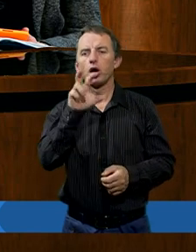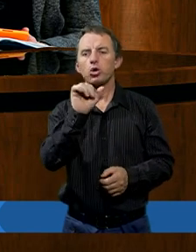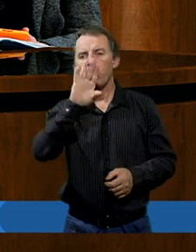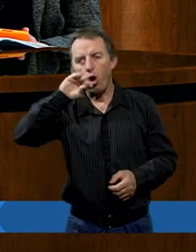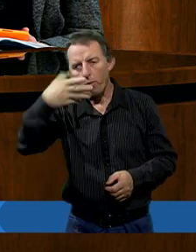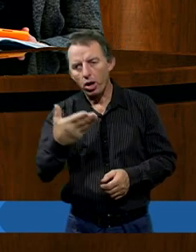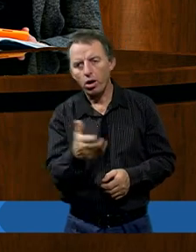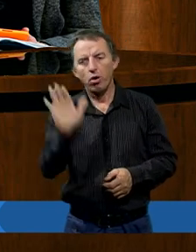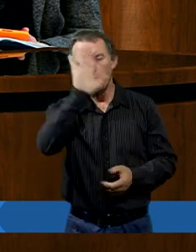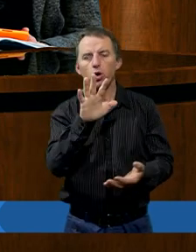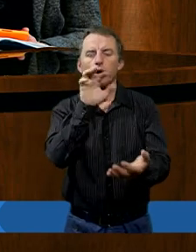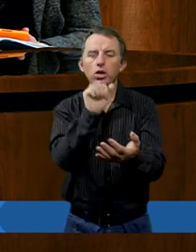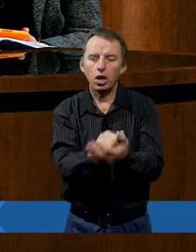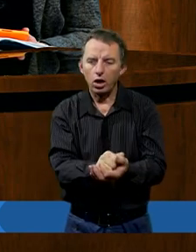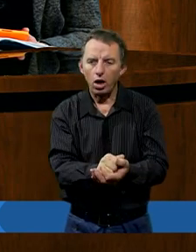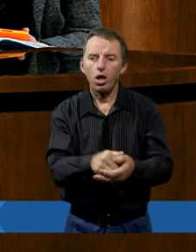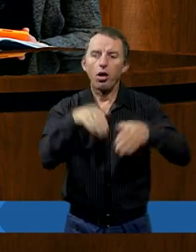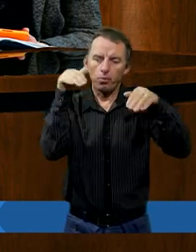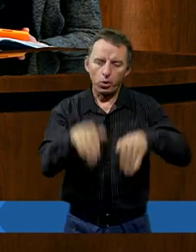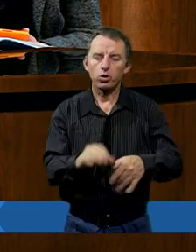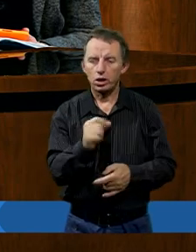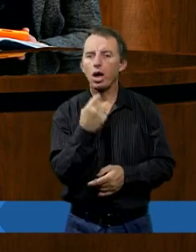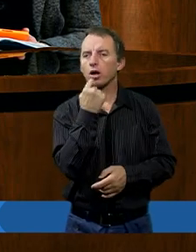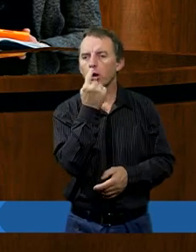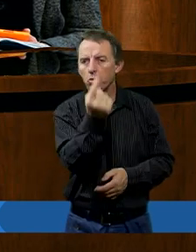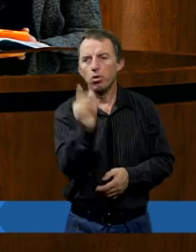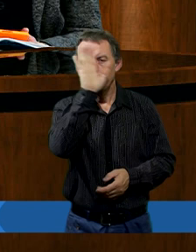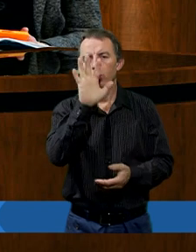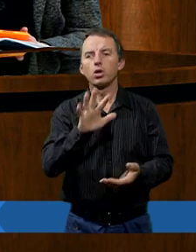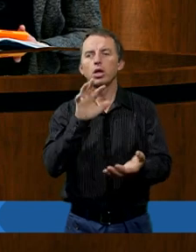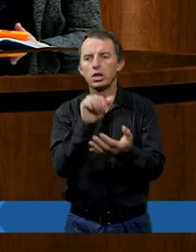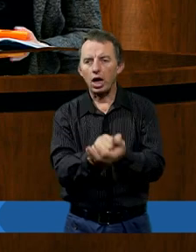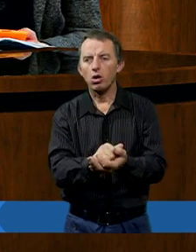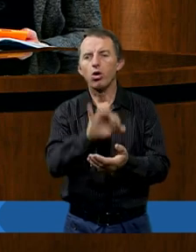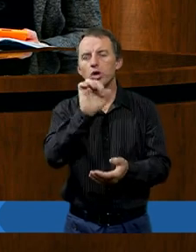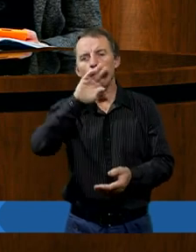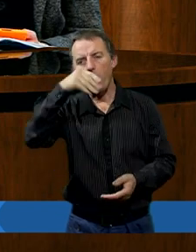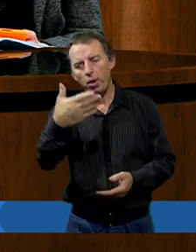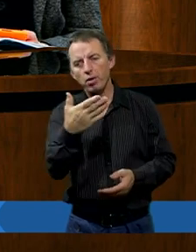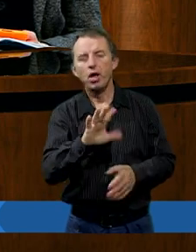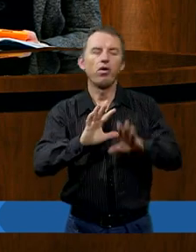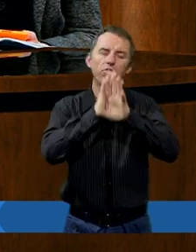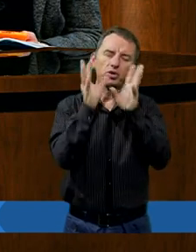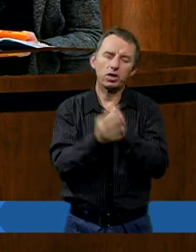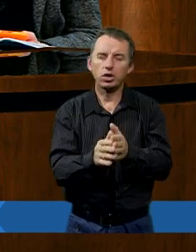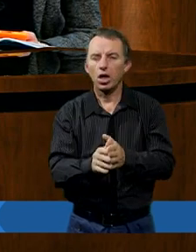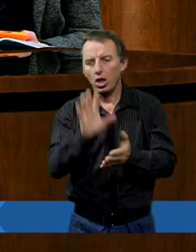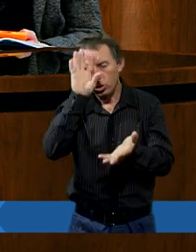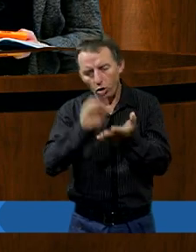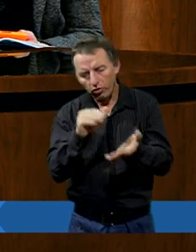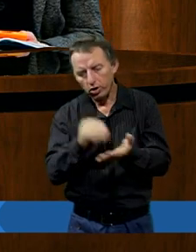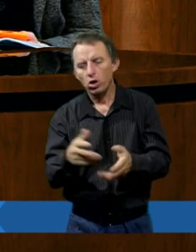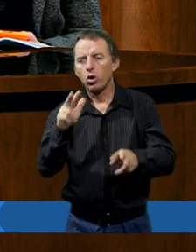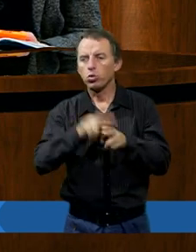Hiobem Bóg się zajął, o ile można tak powiedzieć, że Hiobem Bóg się zajął? Po tych wszystkich doświadczeniach, jakie Hiob